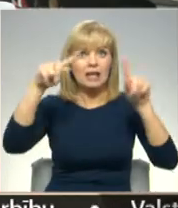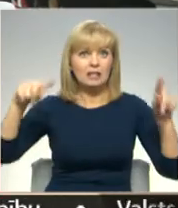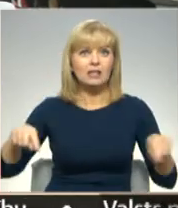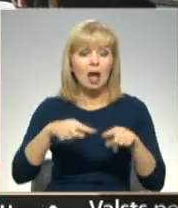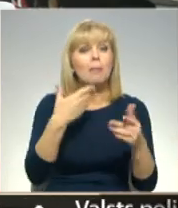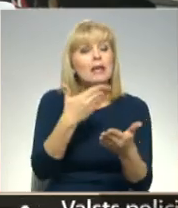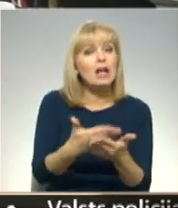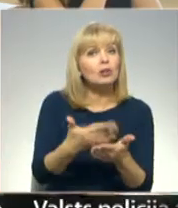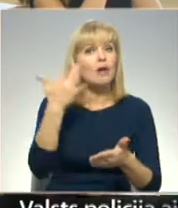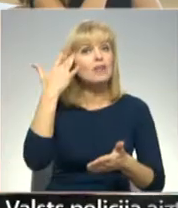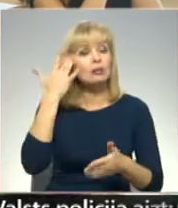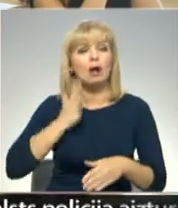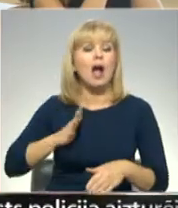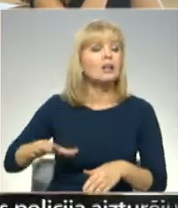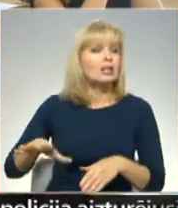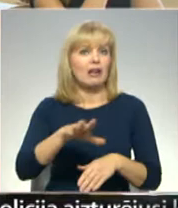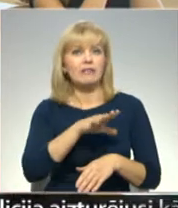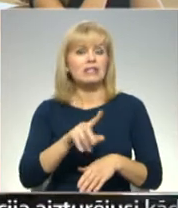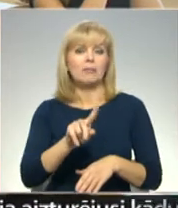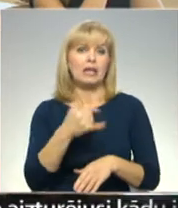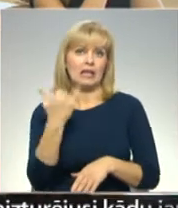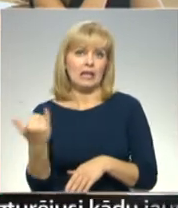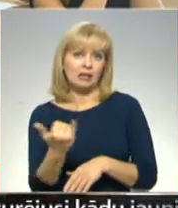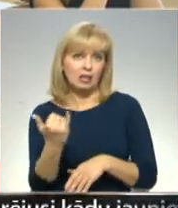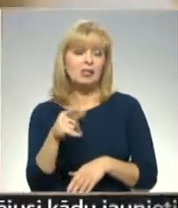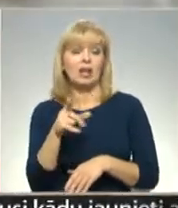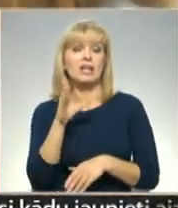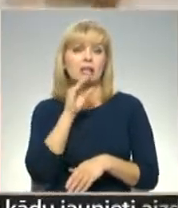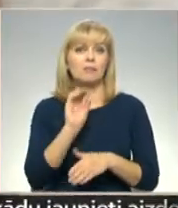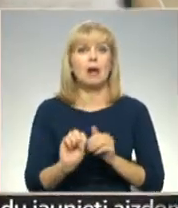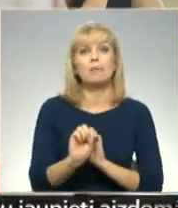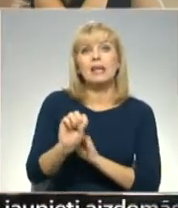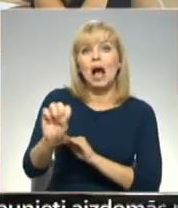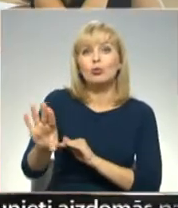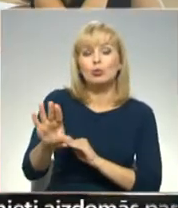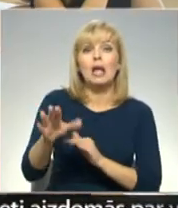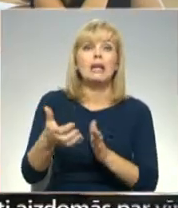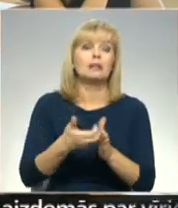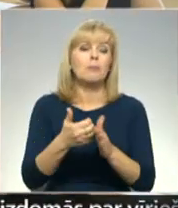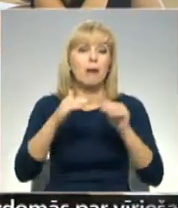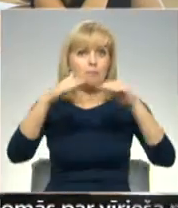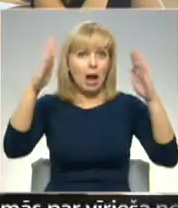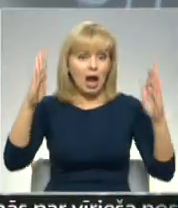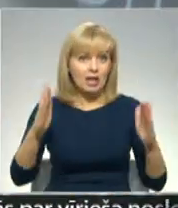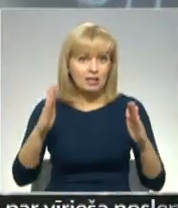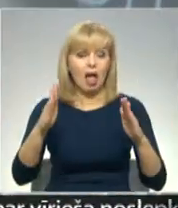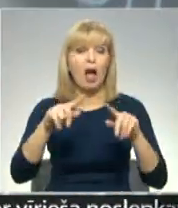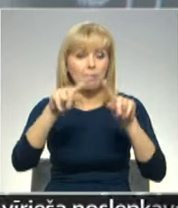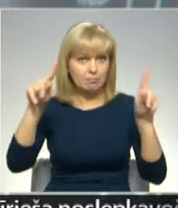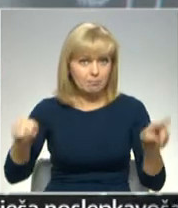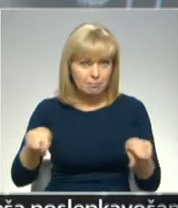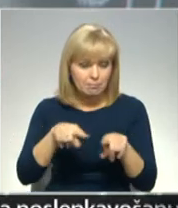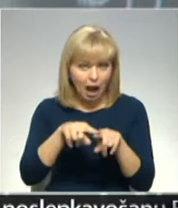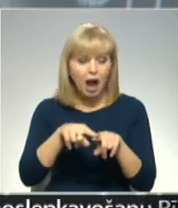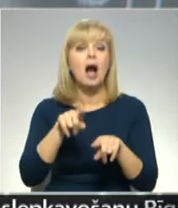viedokli tiek gaidīti no pilnīgi visiem interesentiem un tos iespējams iesūtīt izmantojot mājaslapā atrodamo formu. Līva